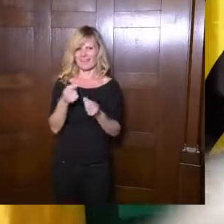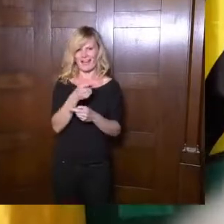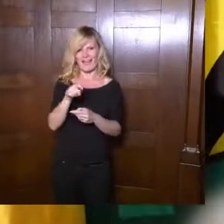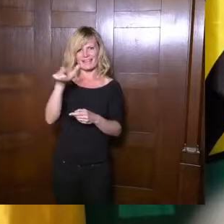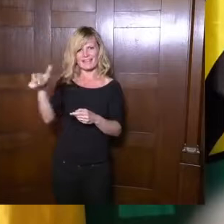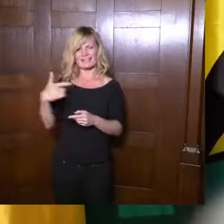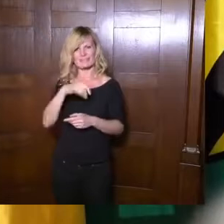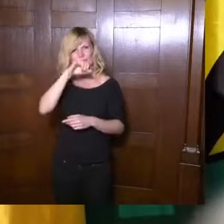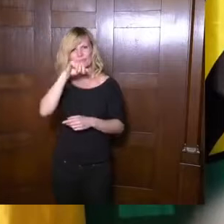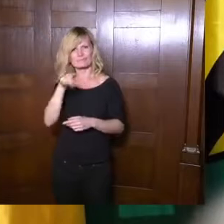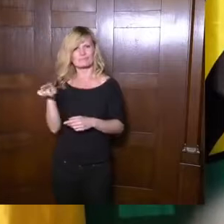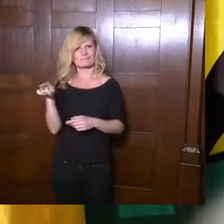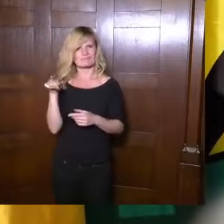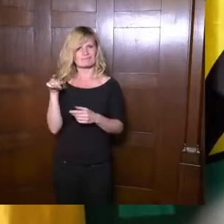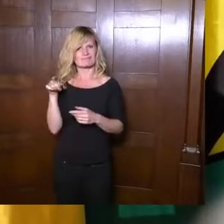Des Weiteren,